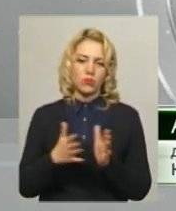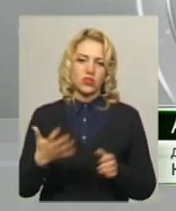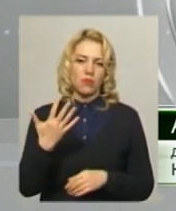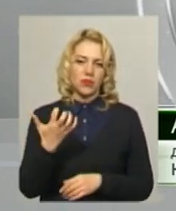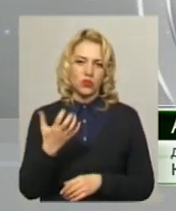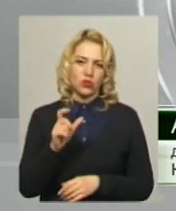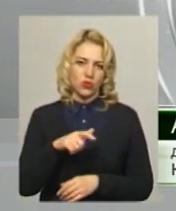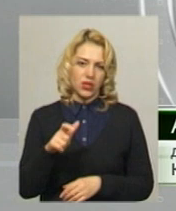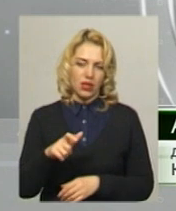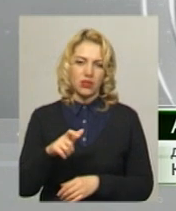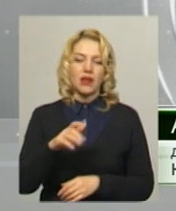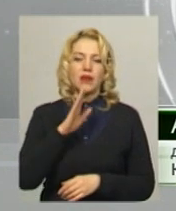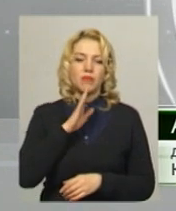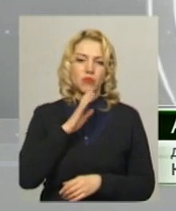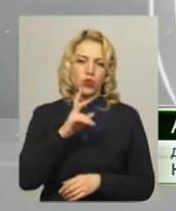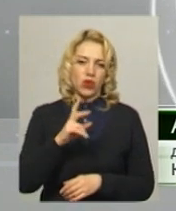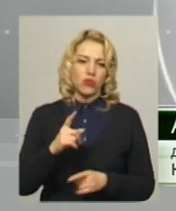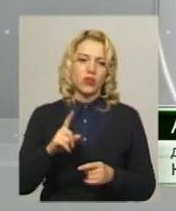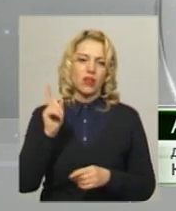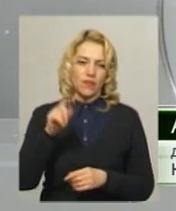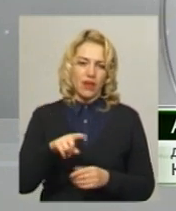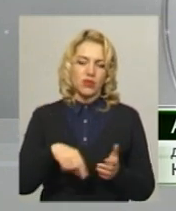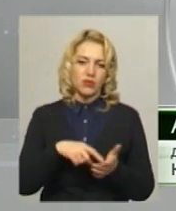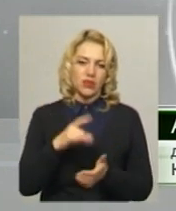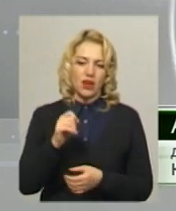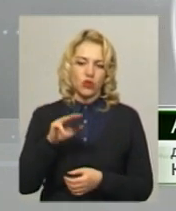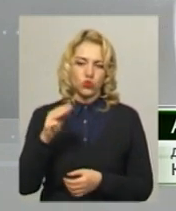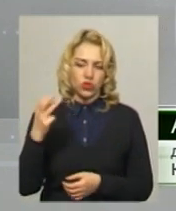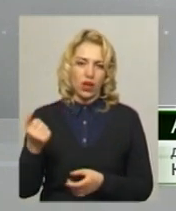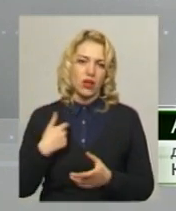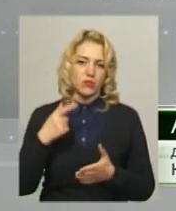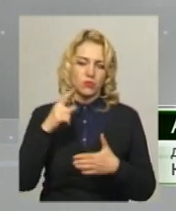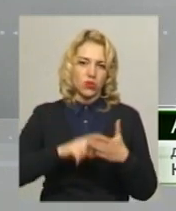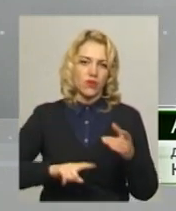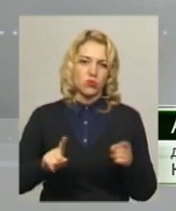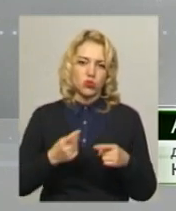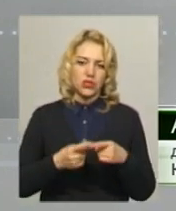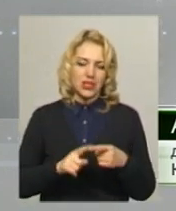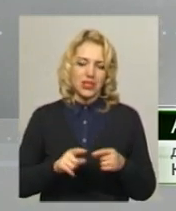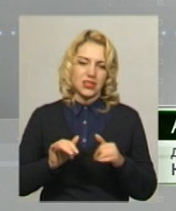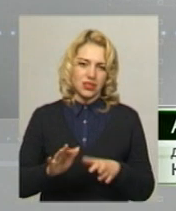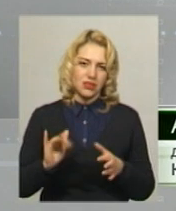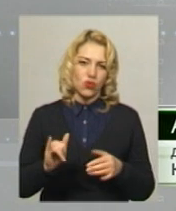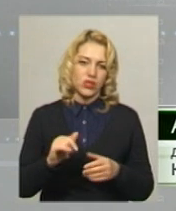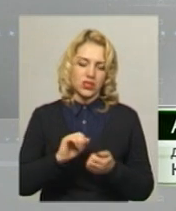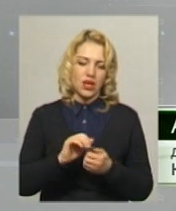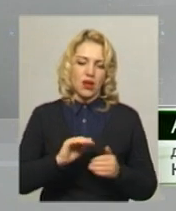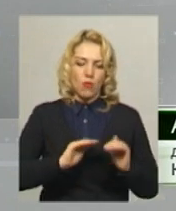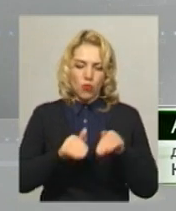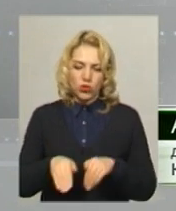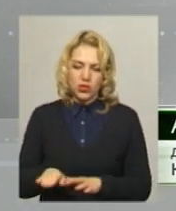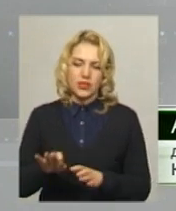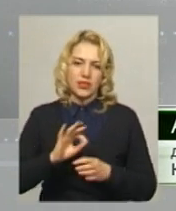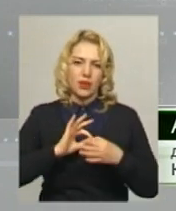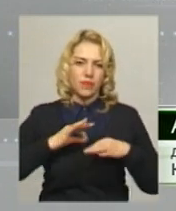сотень подолянок і навіть міська ратуша. Ми сподіваємося, що саме це дійство із подільським намистом